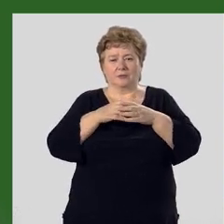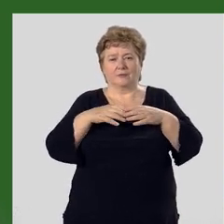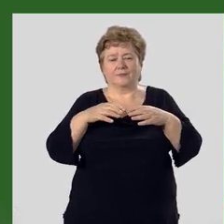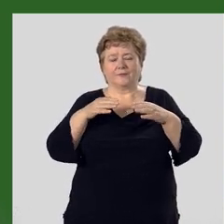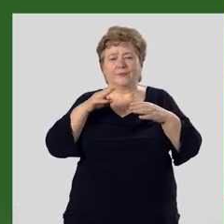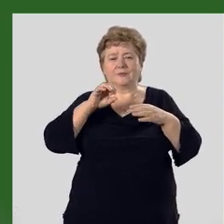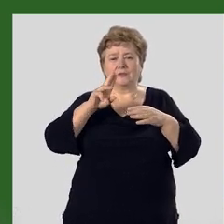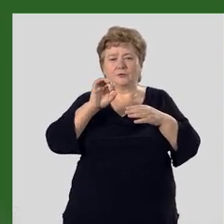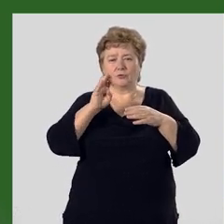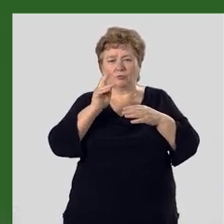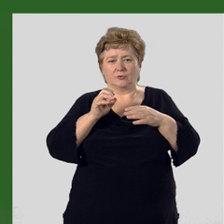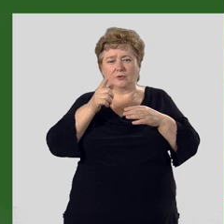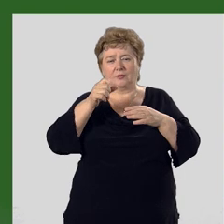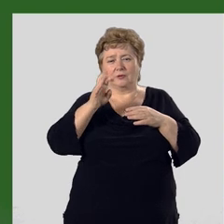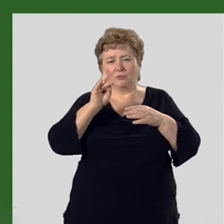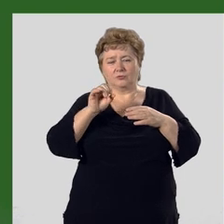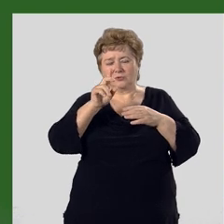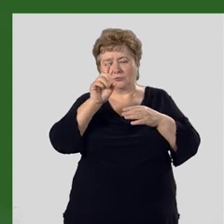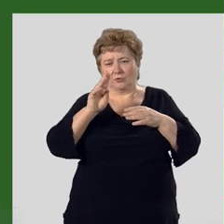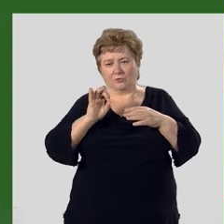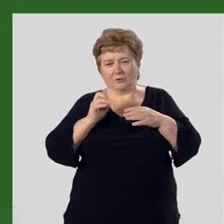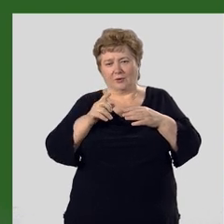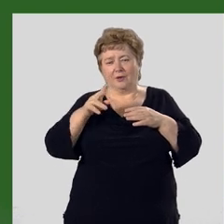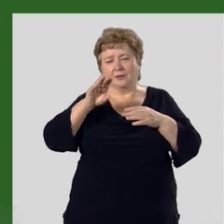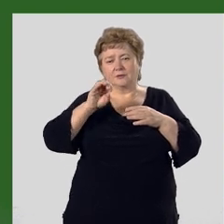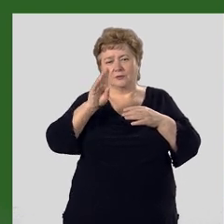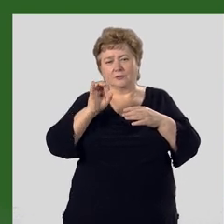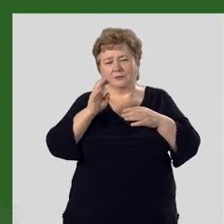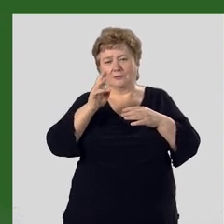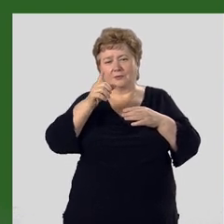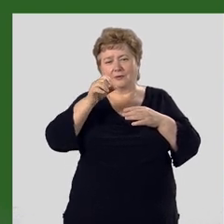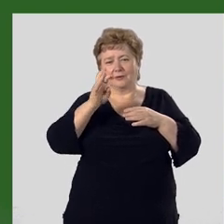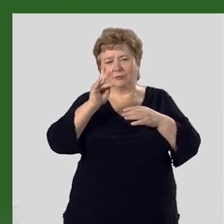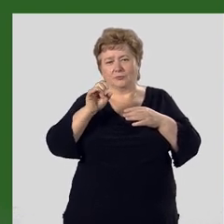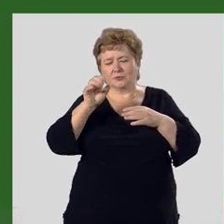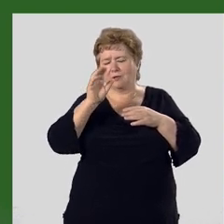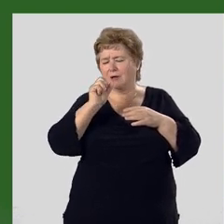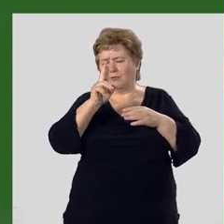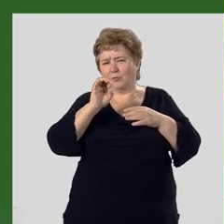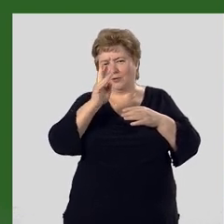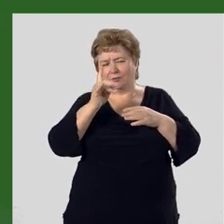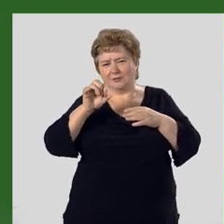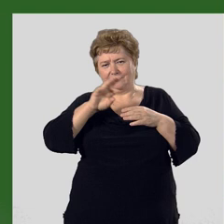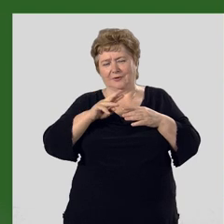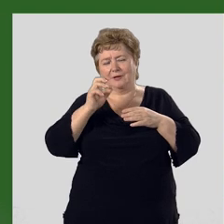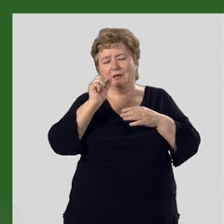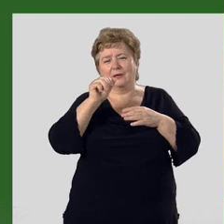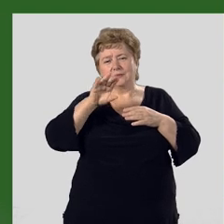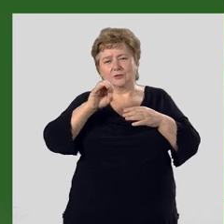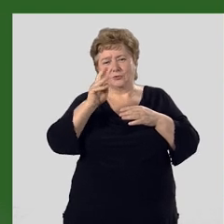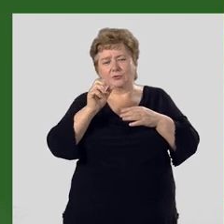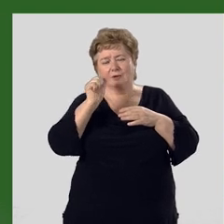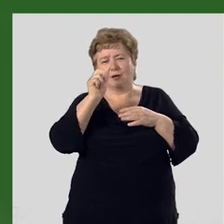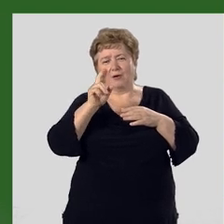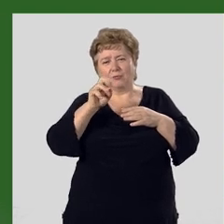Тектонико-денудационные, тектонико-денудационно-аккумулятивные и тектонико